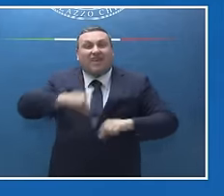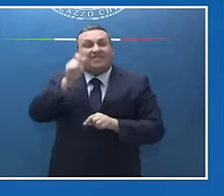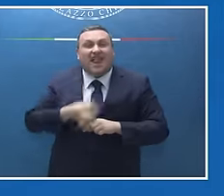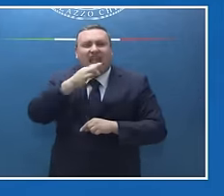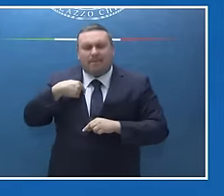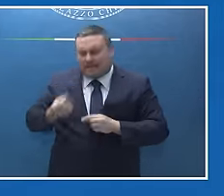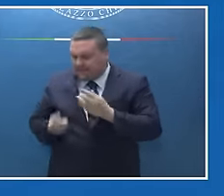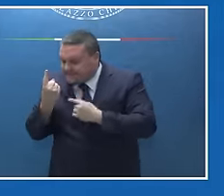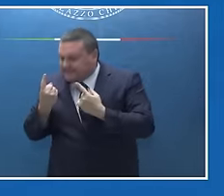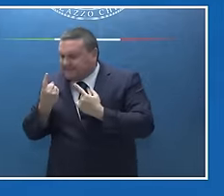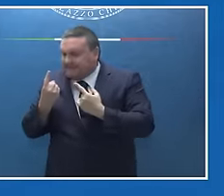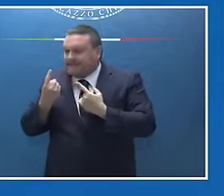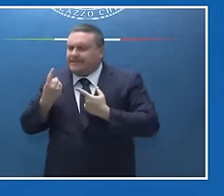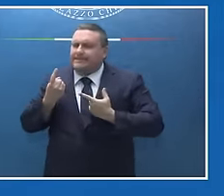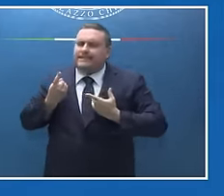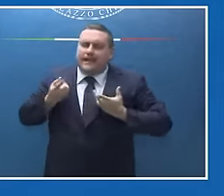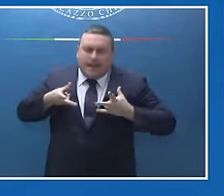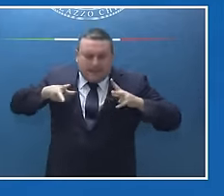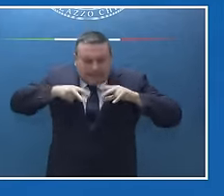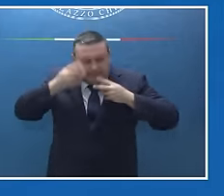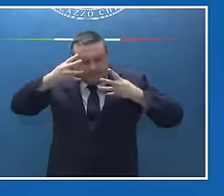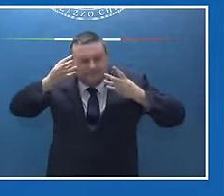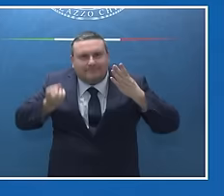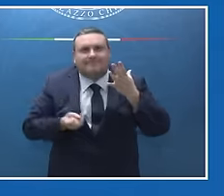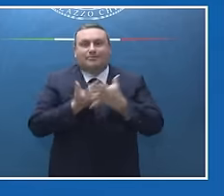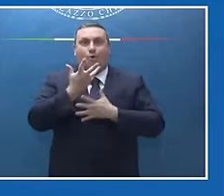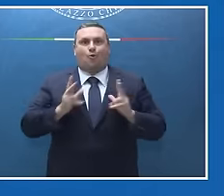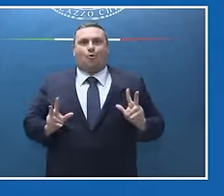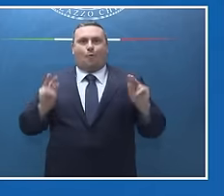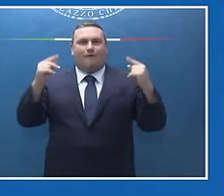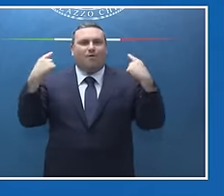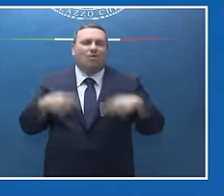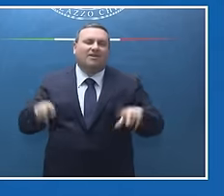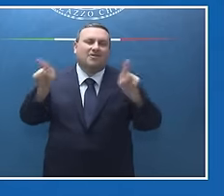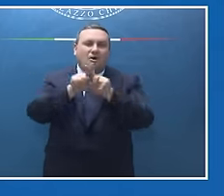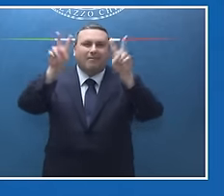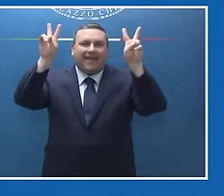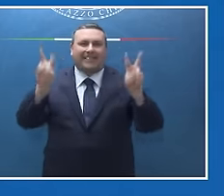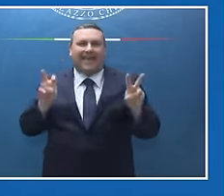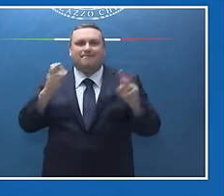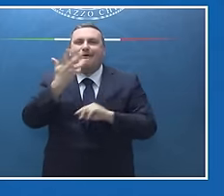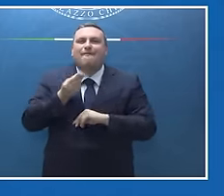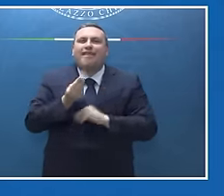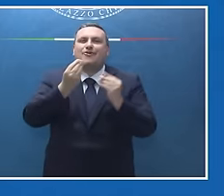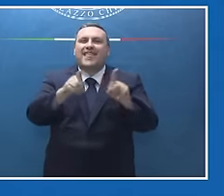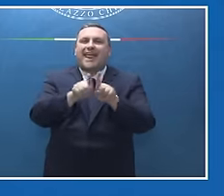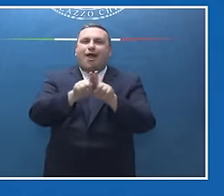E il segnale che io volevo dare con quella iniziativa, con quella serata, era un po' il tema del borgo globale, no?